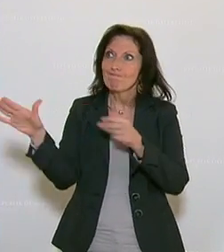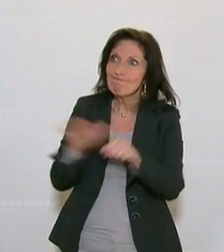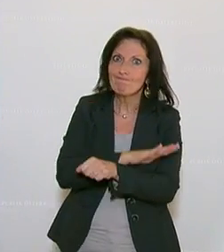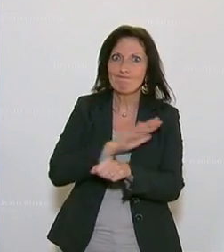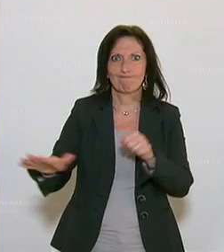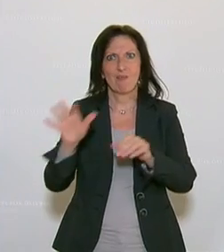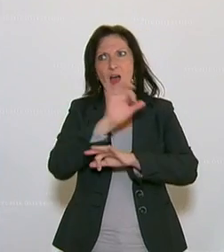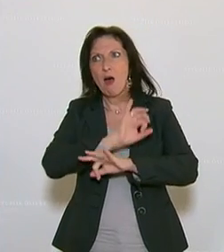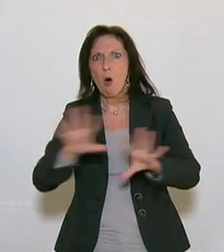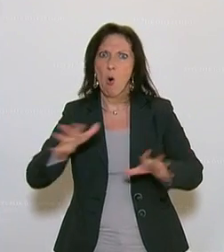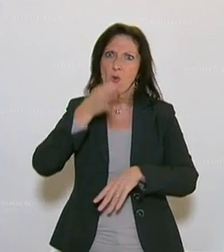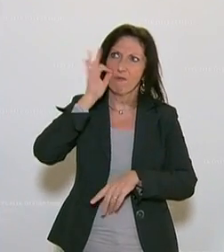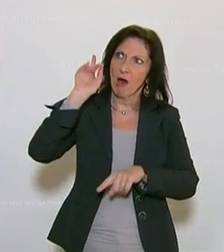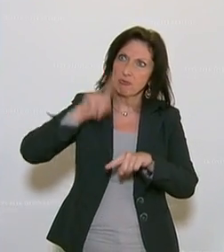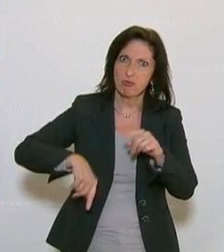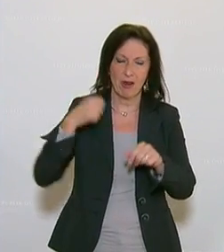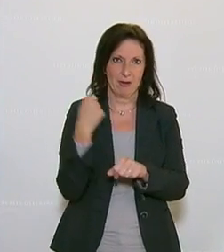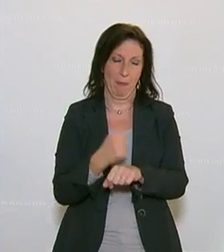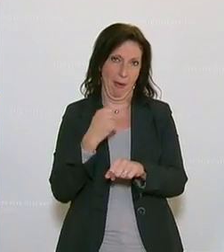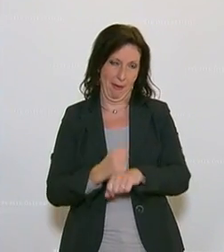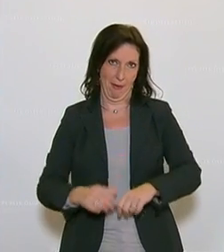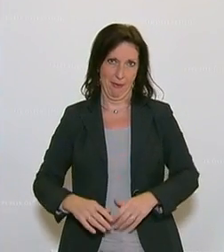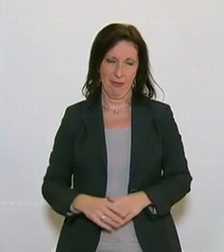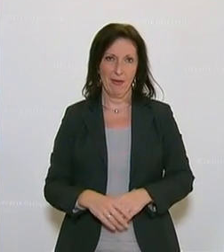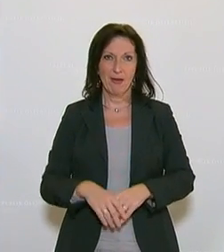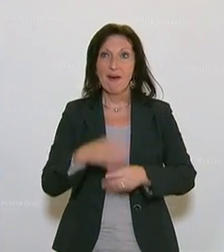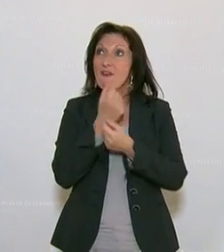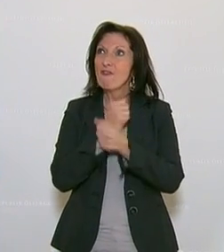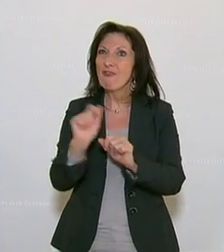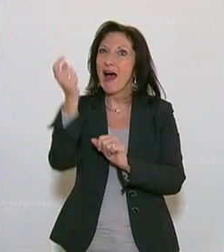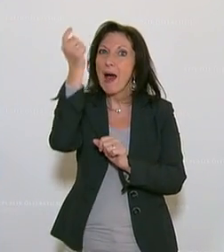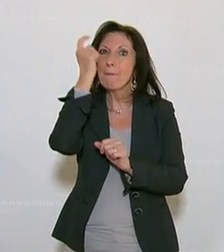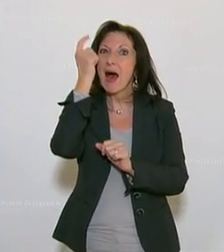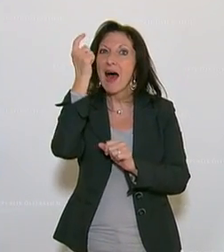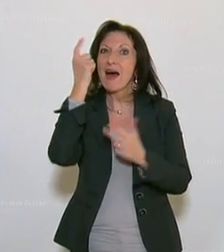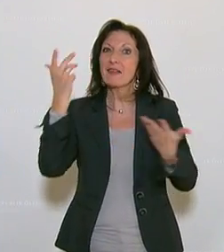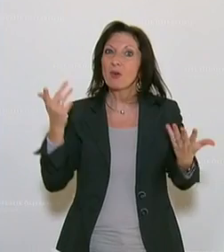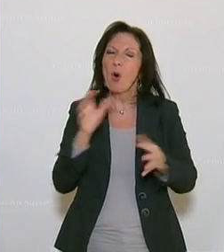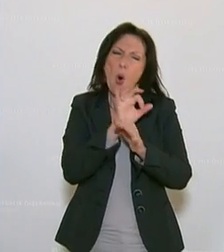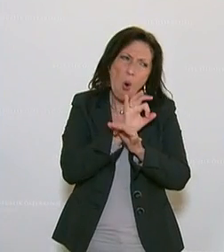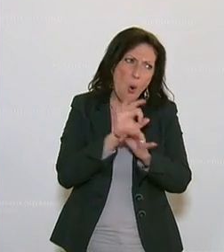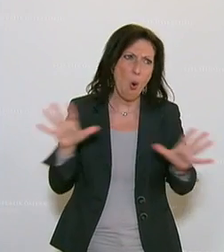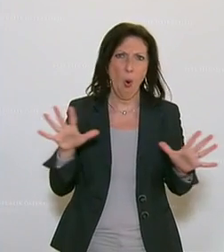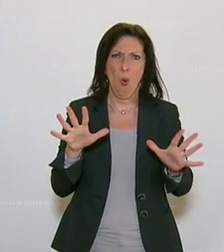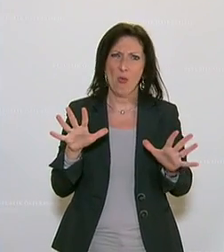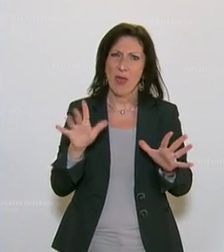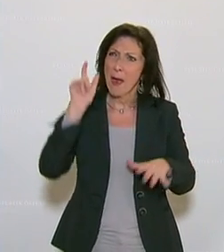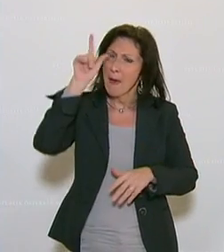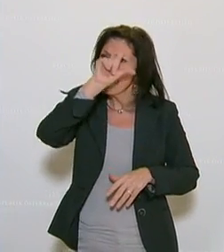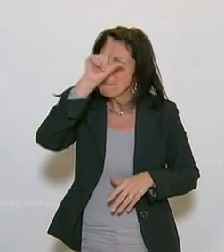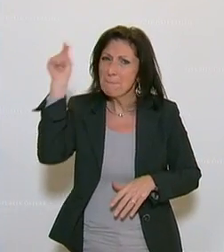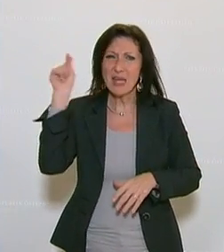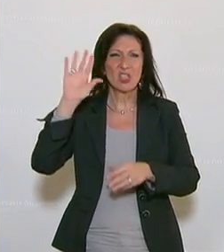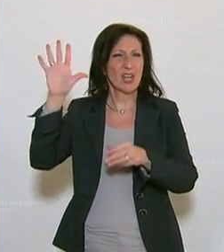freie Meinungsäußerung ohne Verletzung, ohne